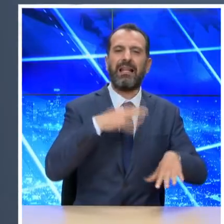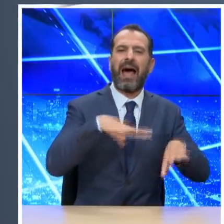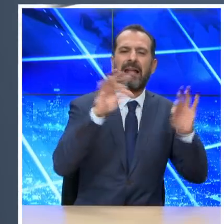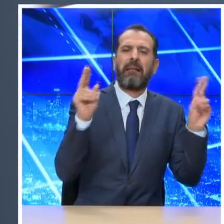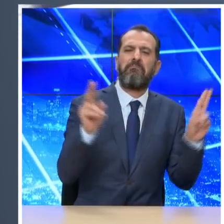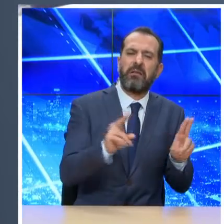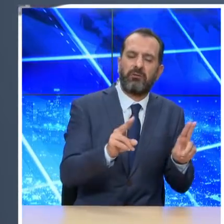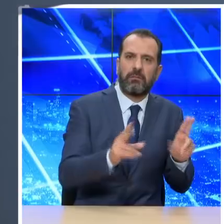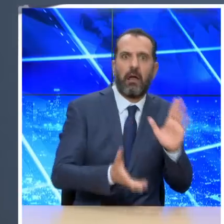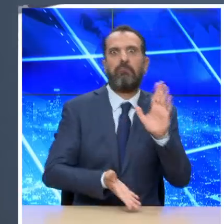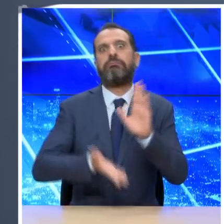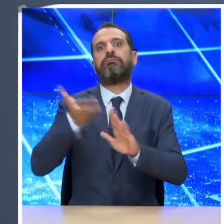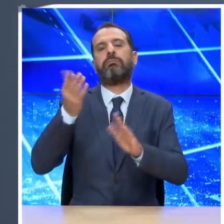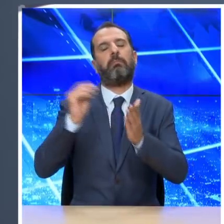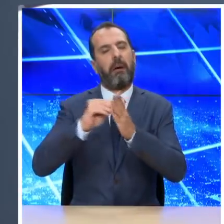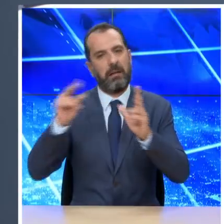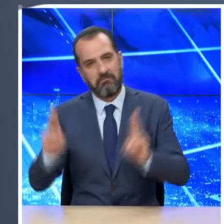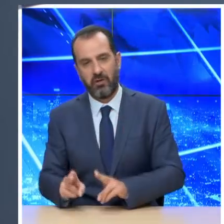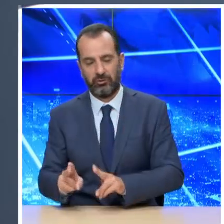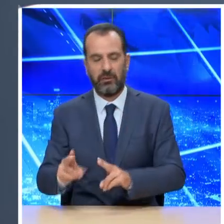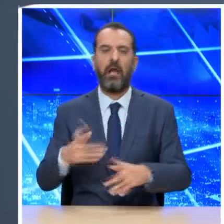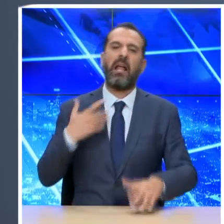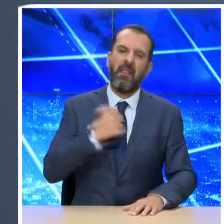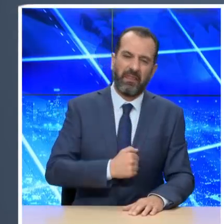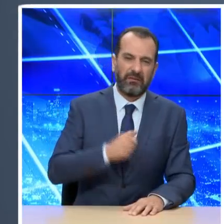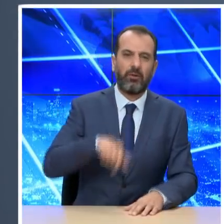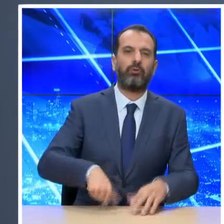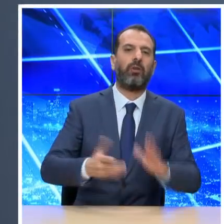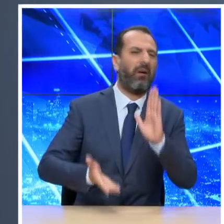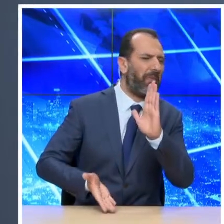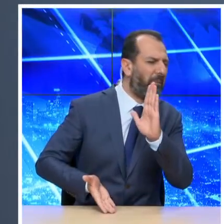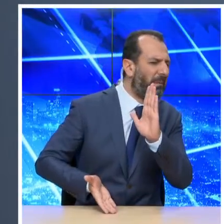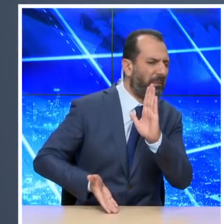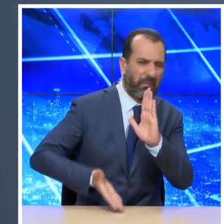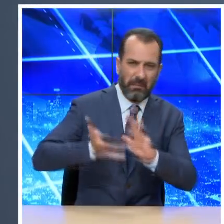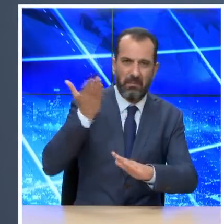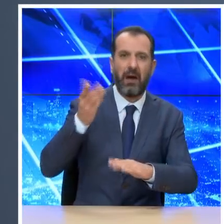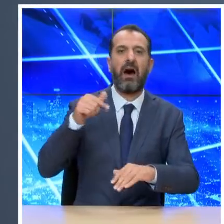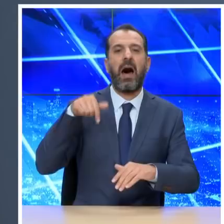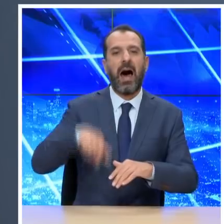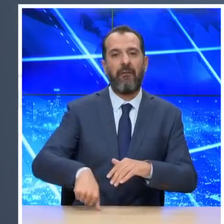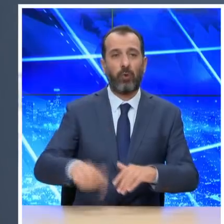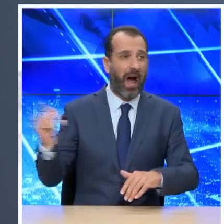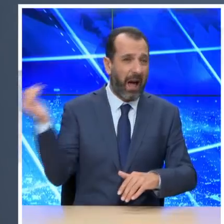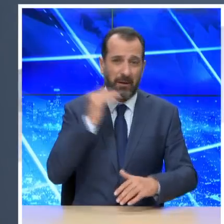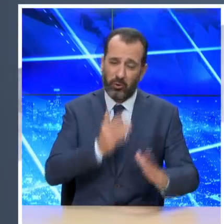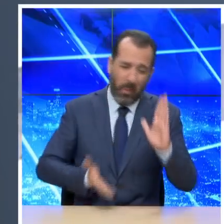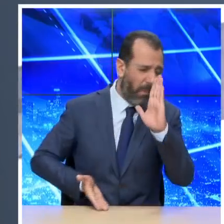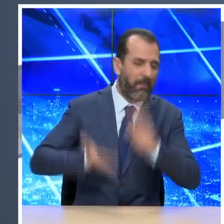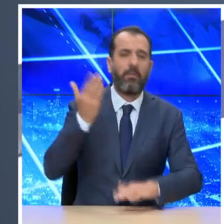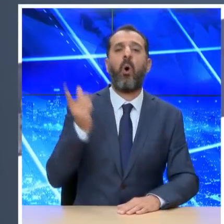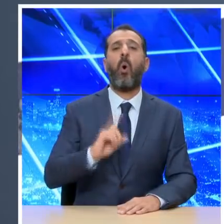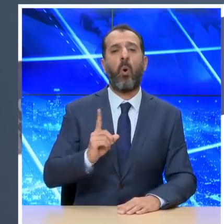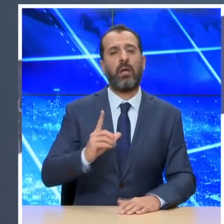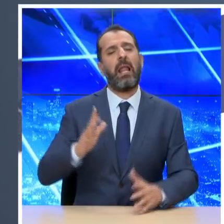μία μικρή αύξηση. Το σενάριο, ωστόσο, της δραματικής ή εκθετικής αύξησης των κρουσμάτων φαίνεται να έχει ανασταλεί, αλλά υπάρχει ακόμα μεγάλο